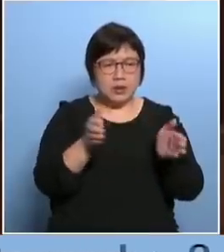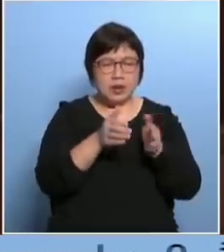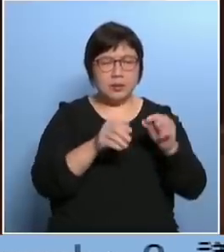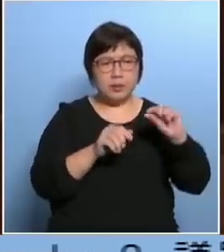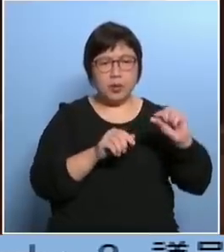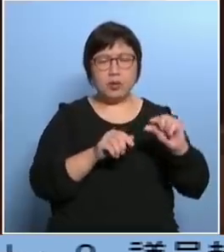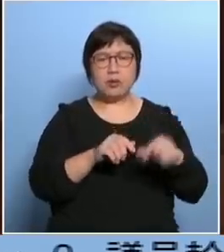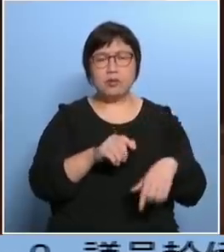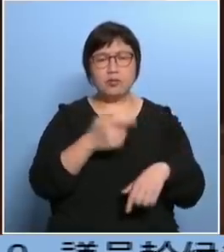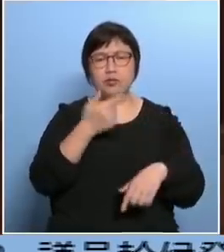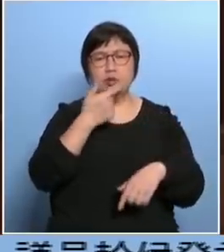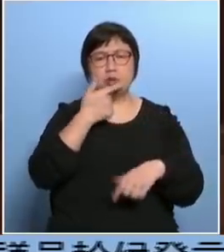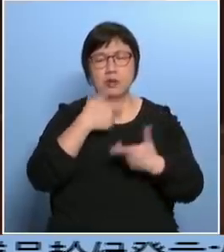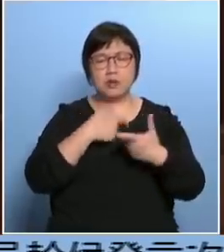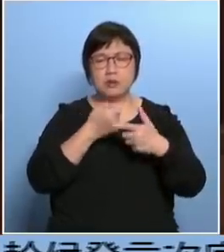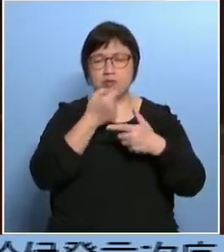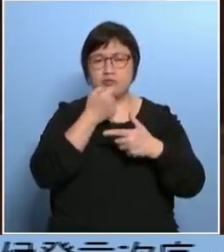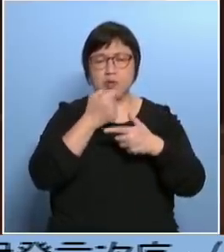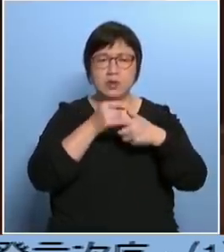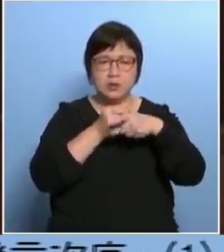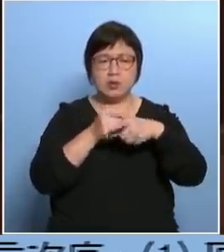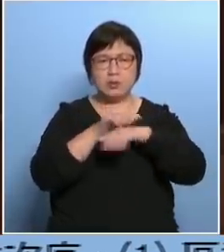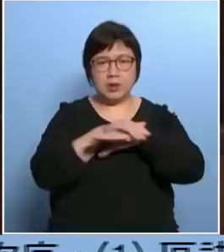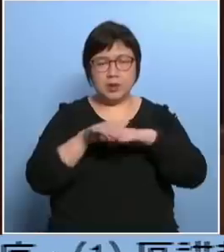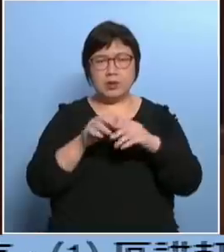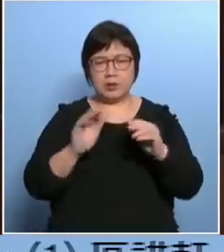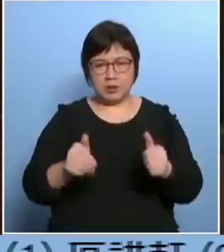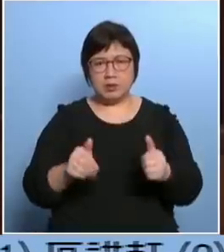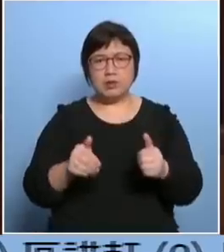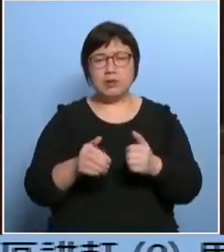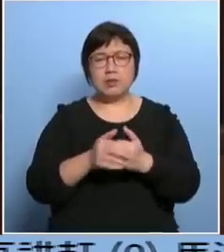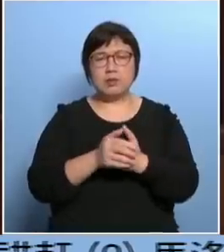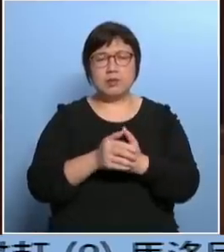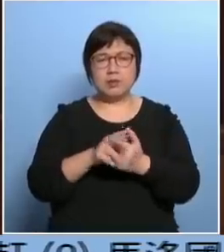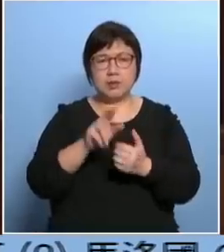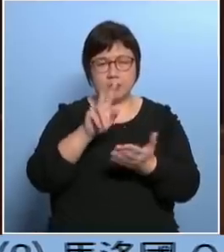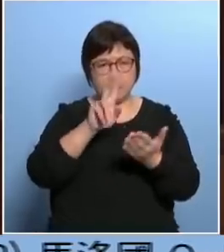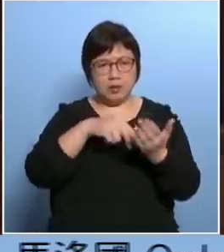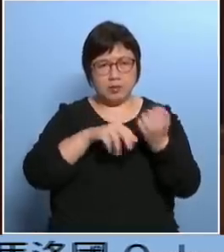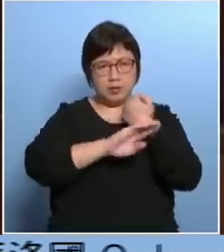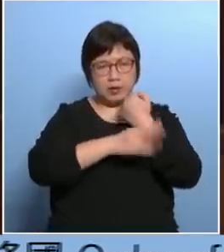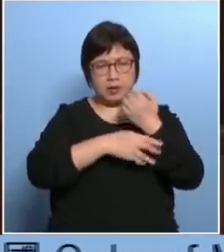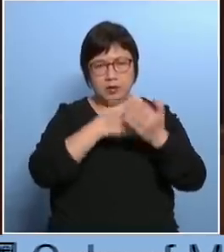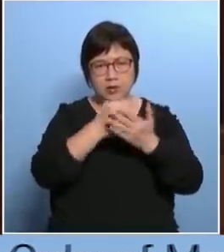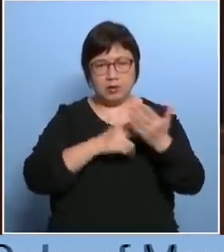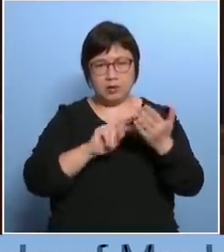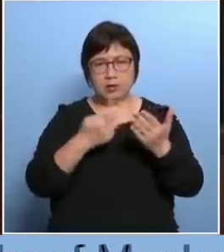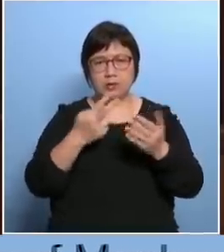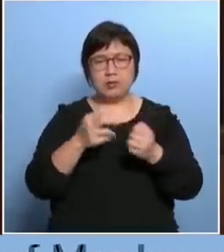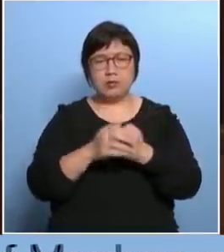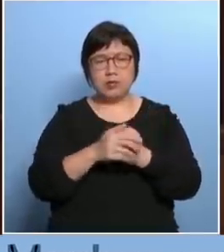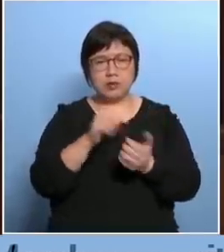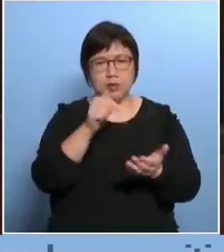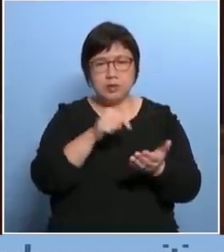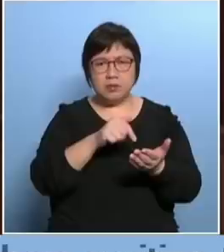一点薄一点希望有一个公平公正的机会但是我们看回整个法例的修订除了这件事之